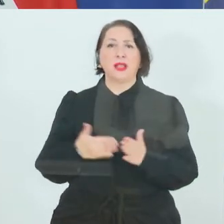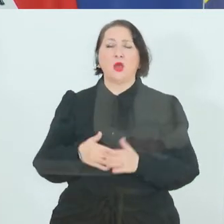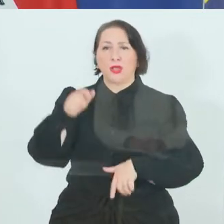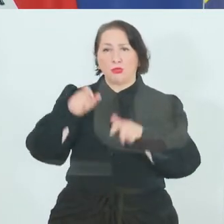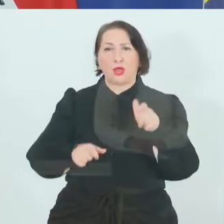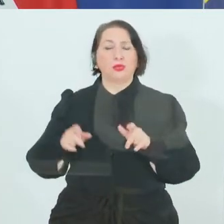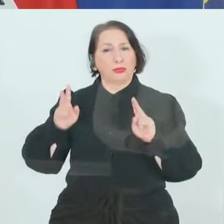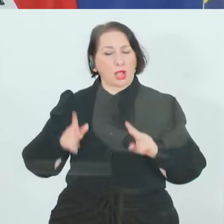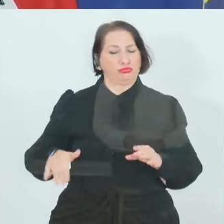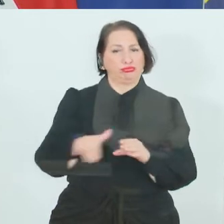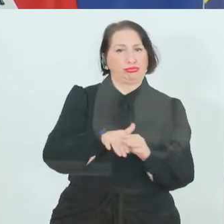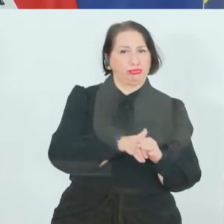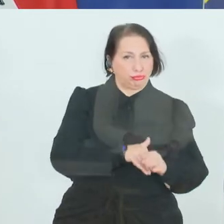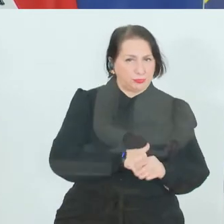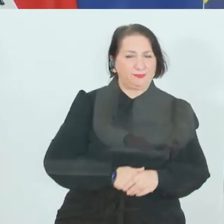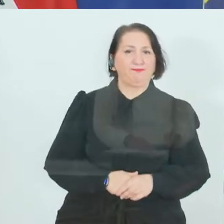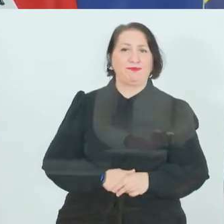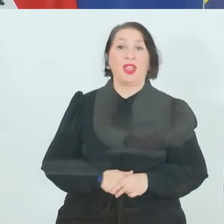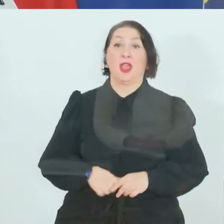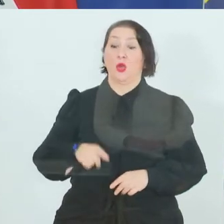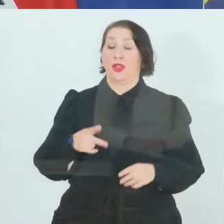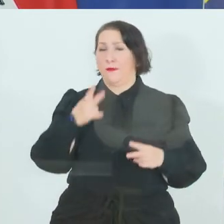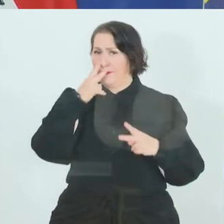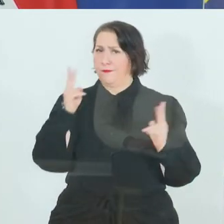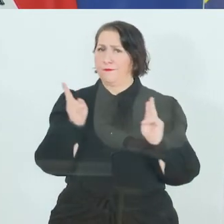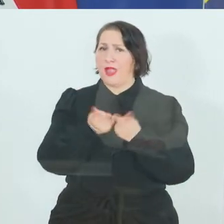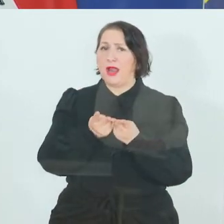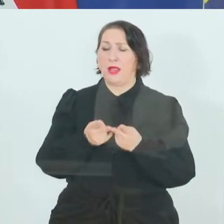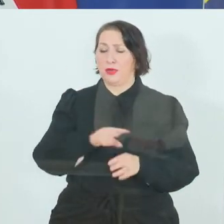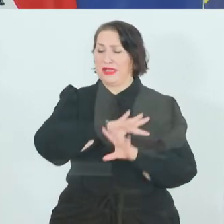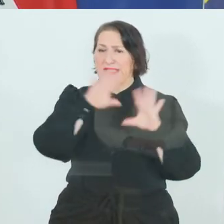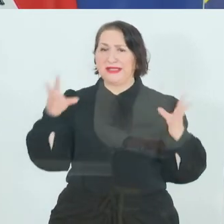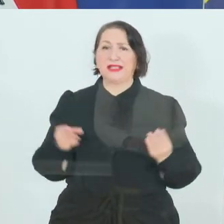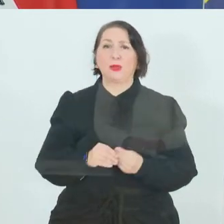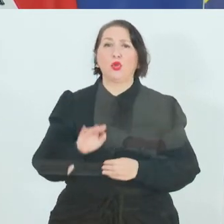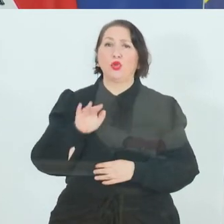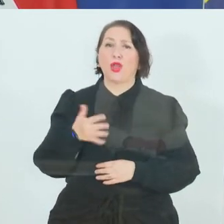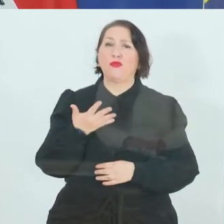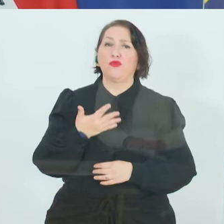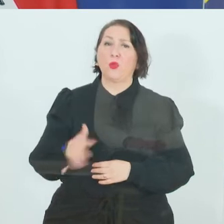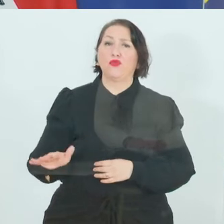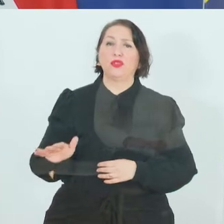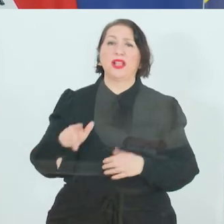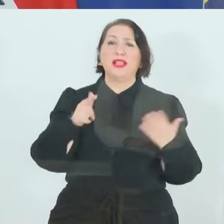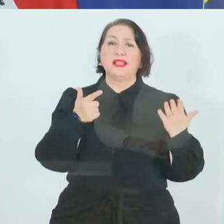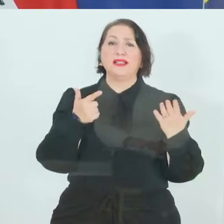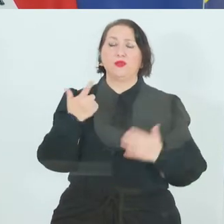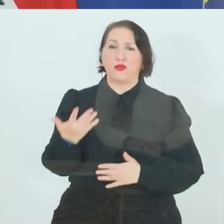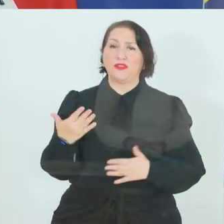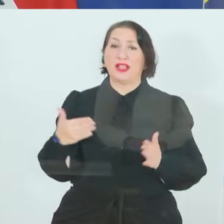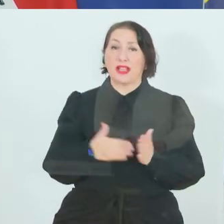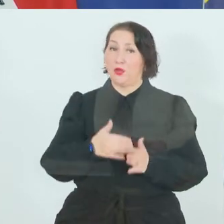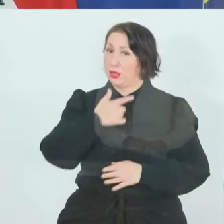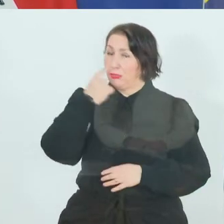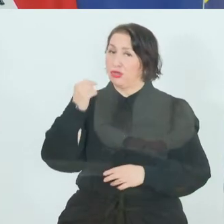vermitteln und zugleich insgesamt konnten wir bis jetzt über 557.000 Menschen wieder in